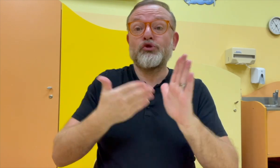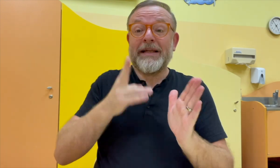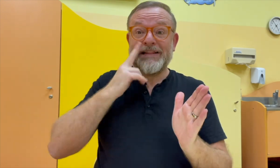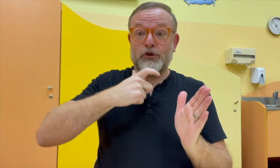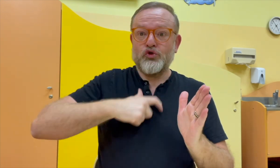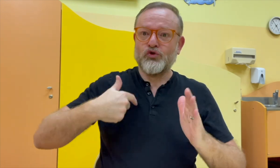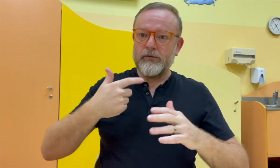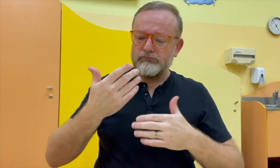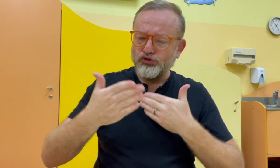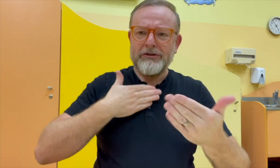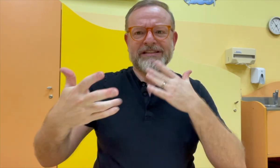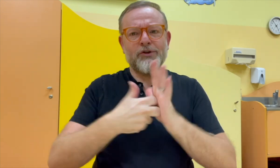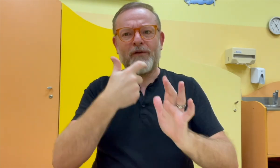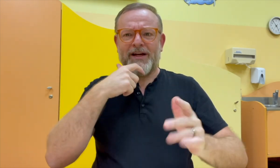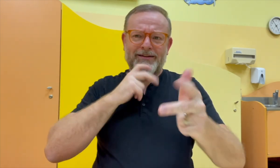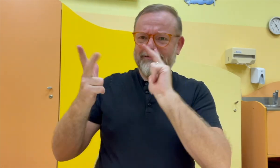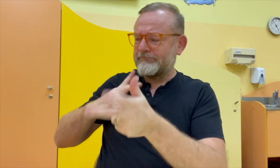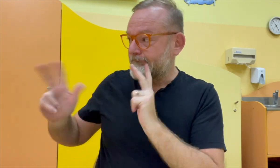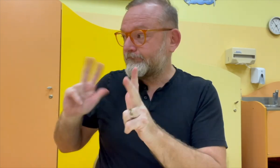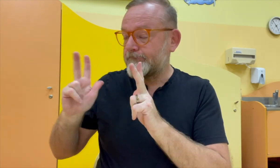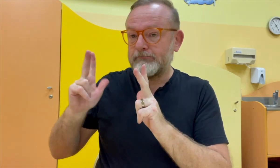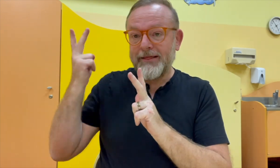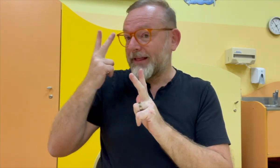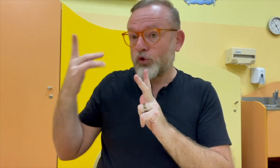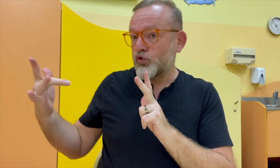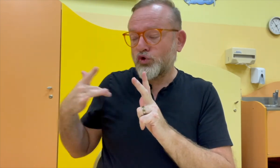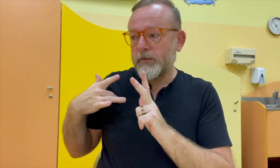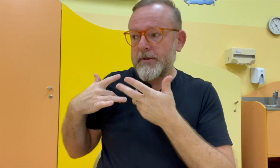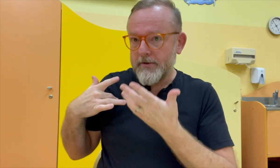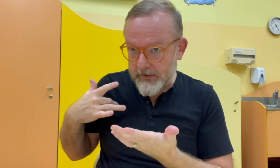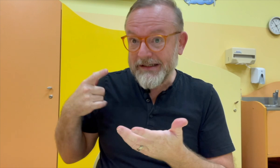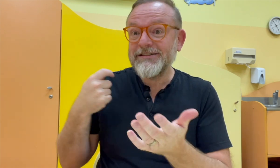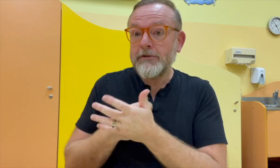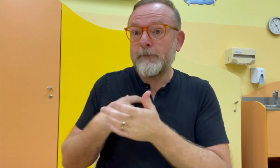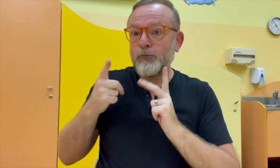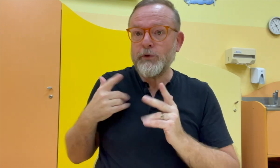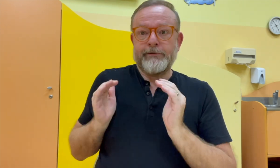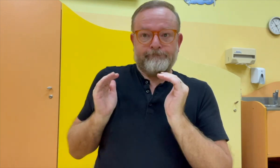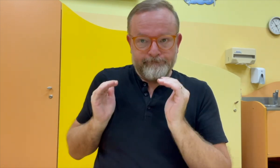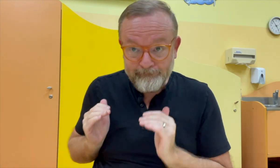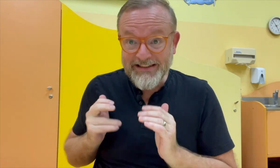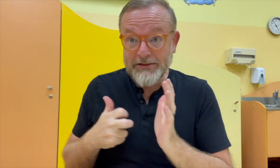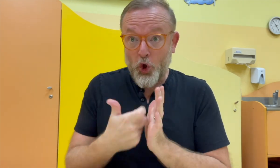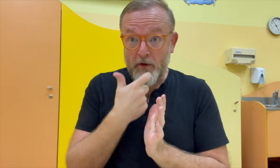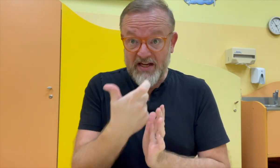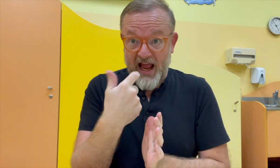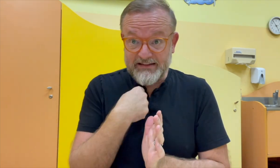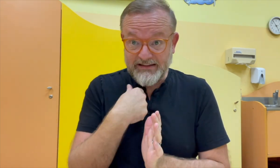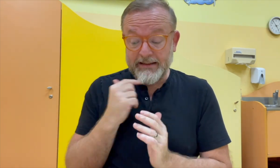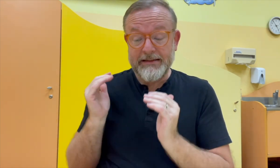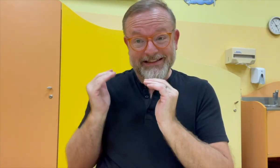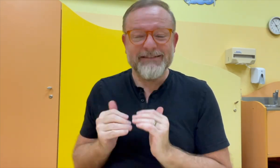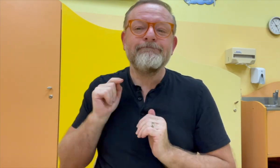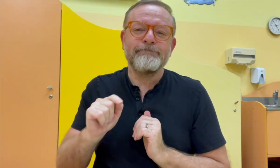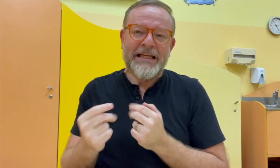Ponohodnotní. A v momentě, kdy neslyšící používá svůj jazyk, tak pedagog slyšícímu nerozumí. Velmi